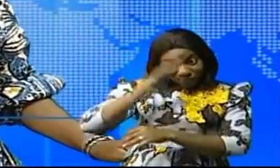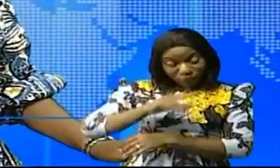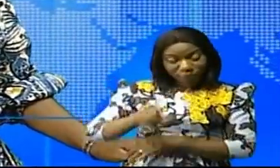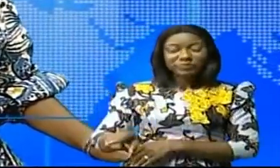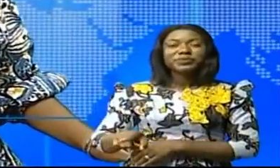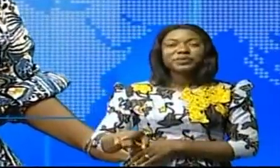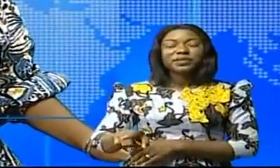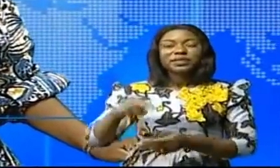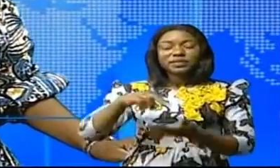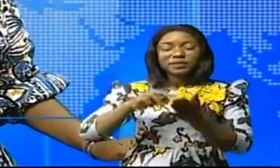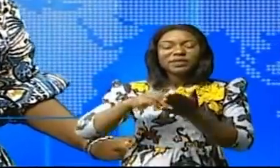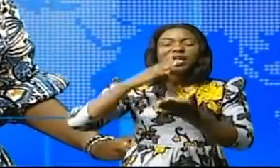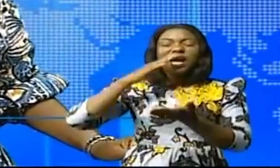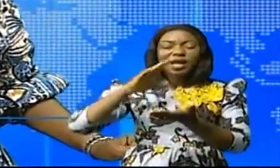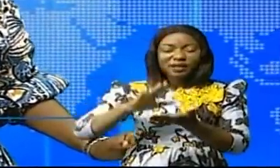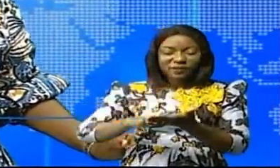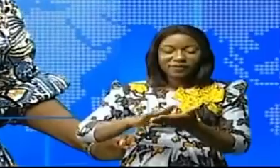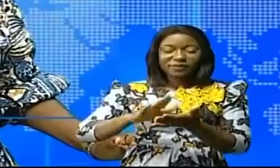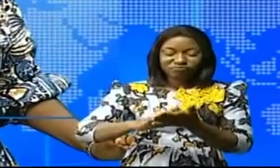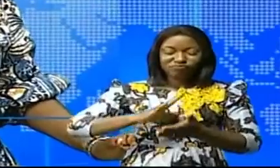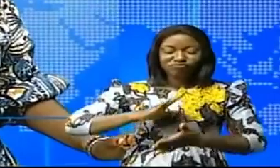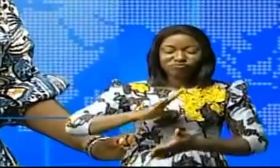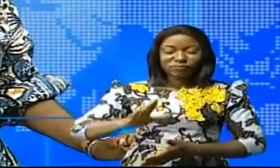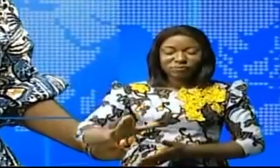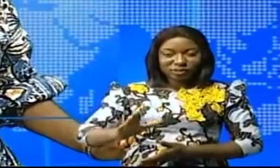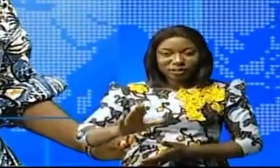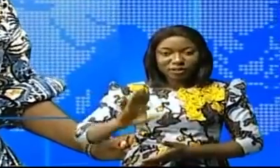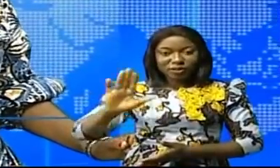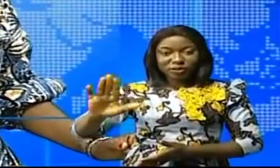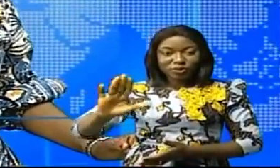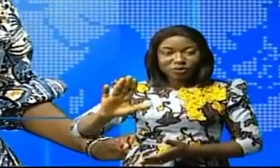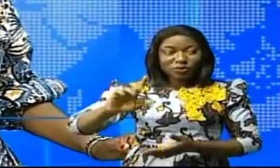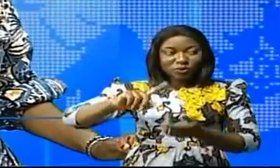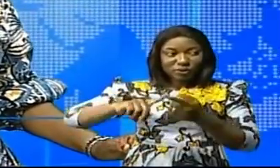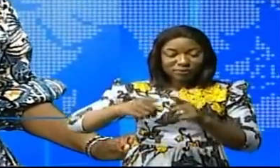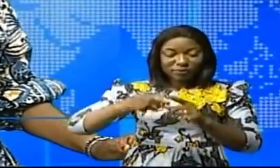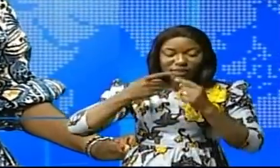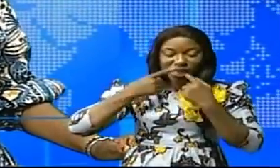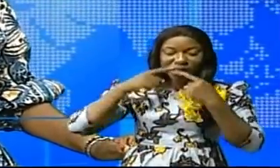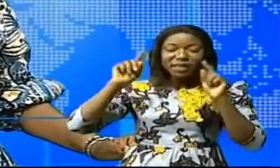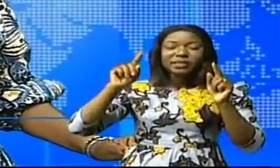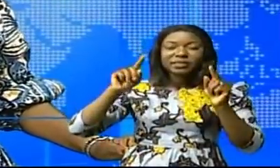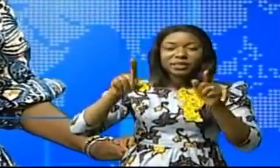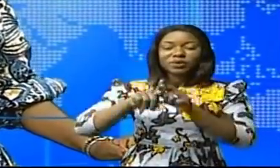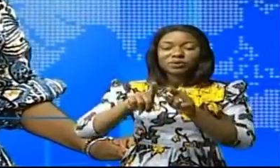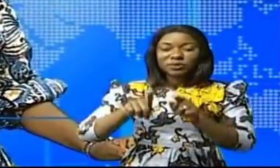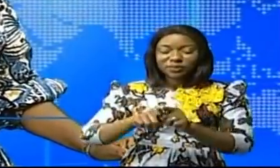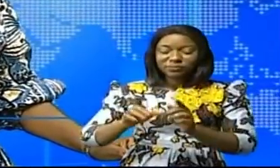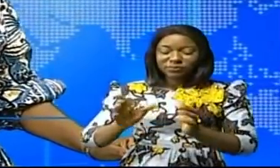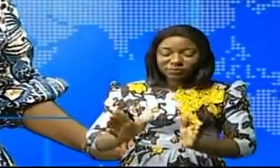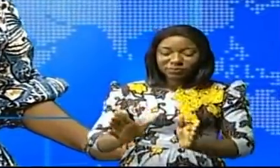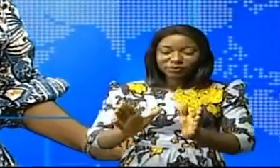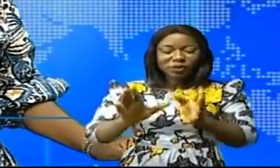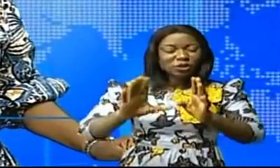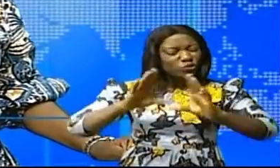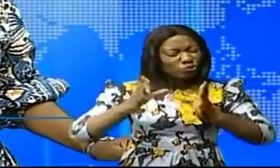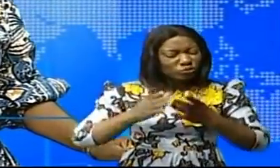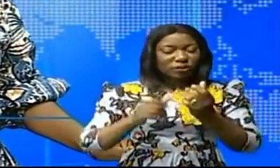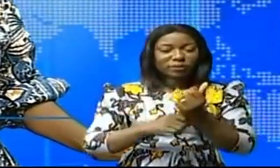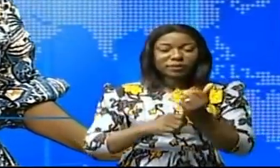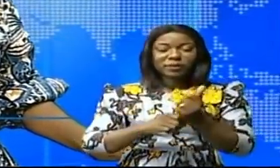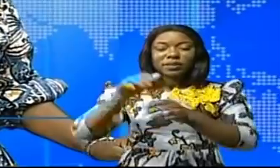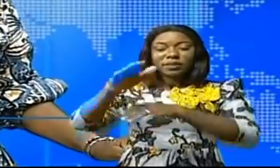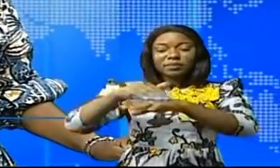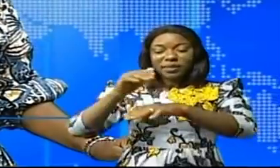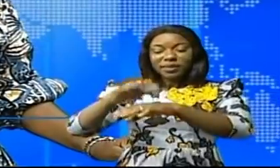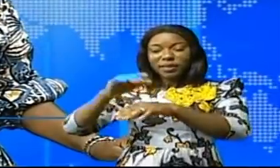adversaire élu, preuve d'un fair play politique qu'il faut même recommander à tous. Il appelle